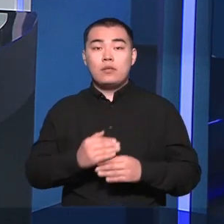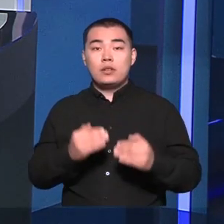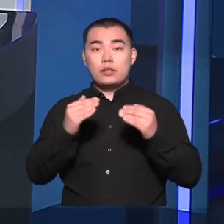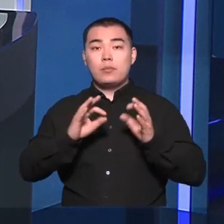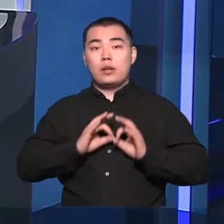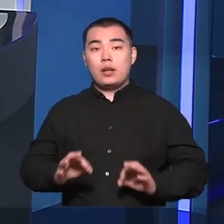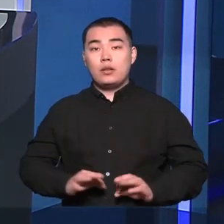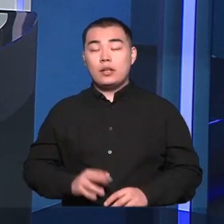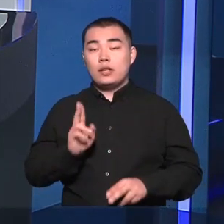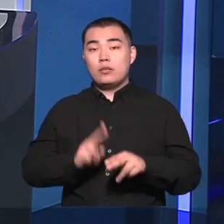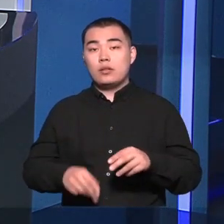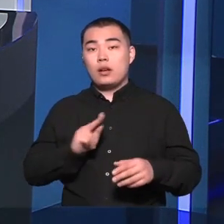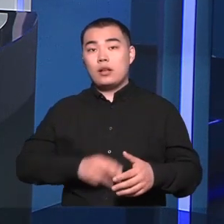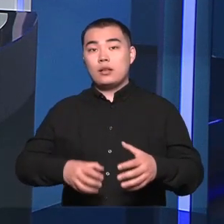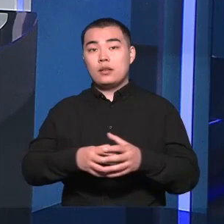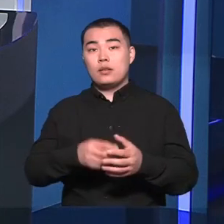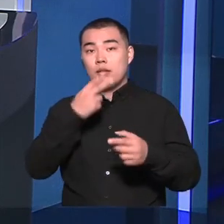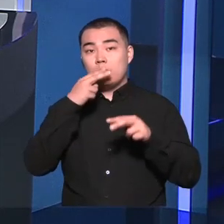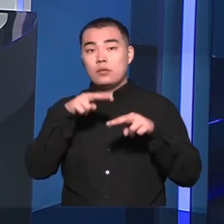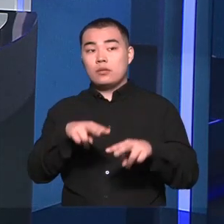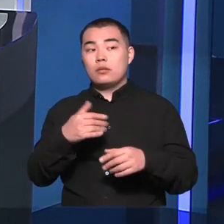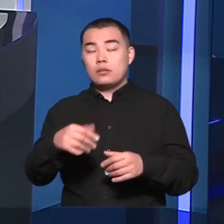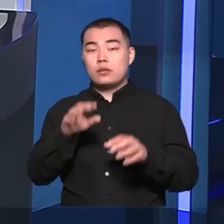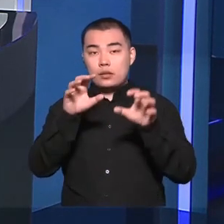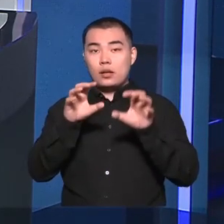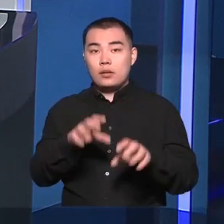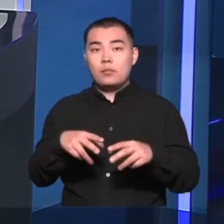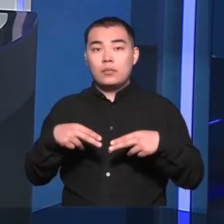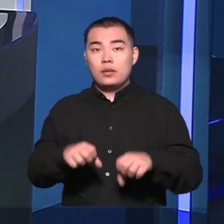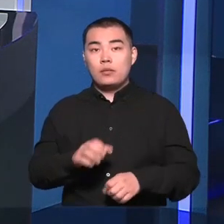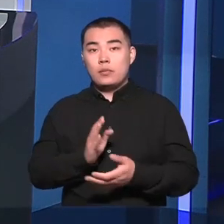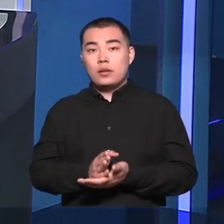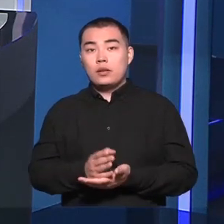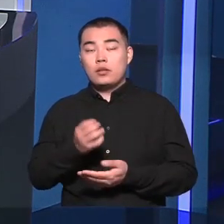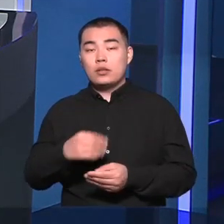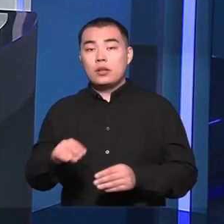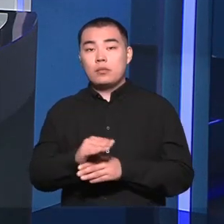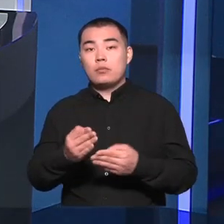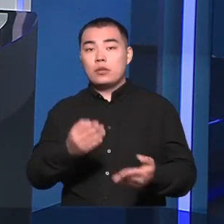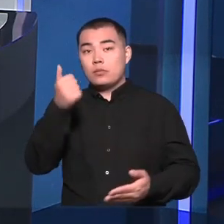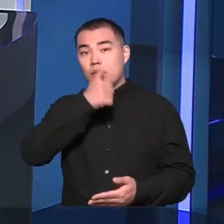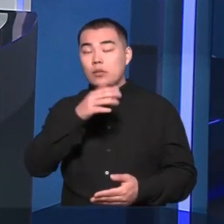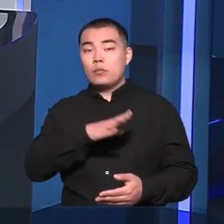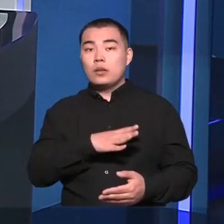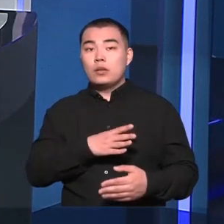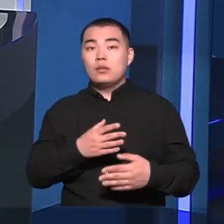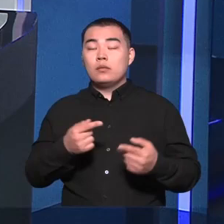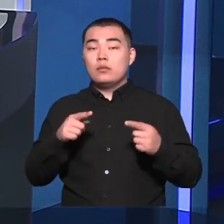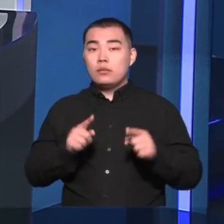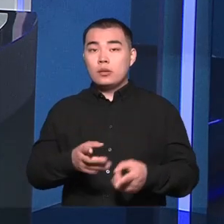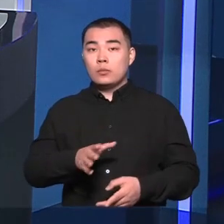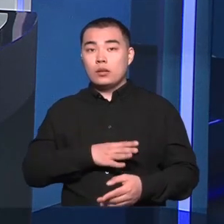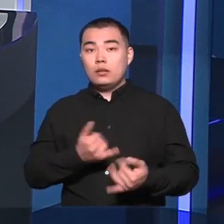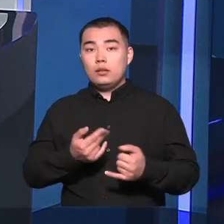прокуратура по итогам коллегии по соблюдению конституционных прав. Кроме того, в прошлом году прекращены уголовные дела в